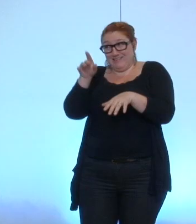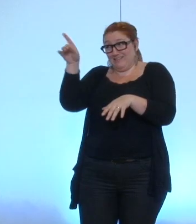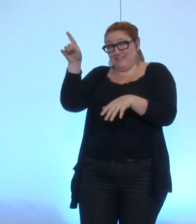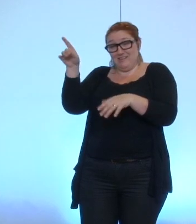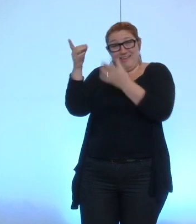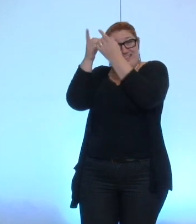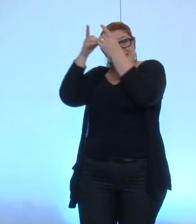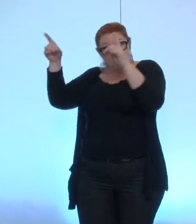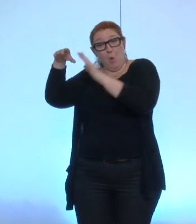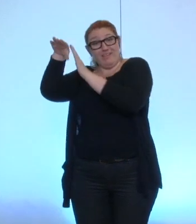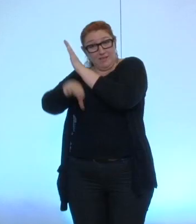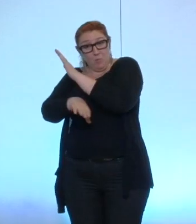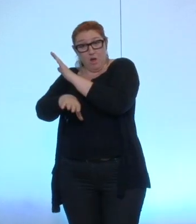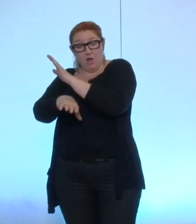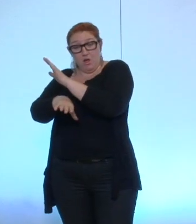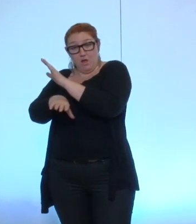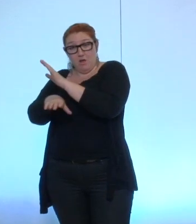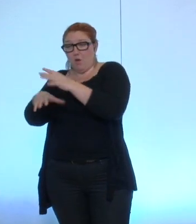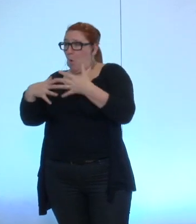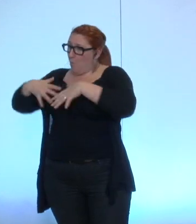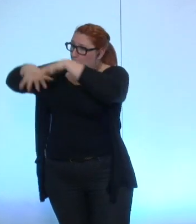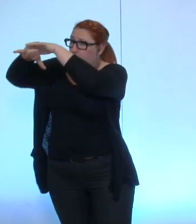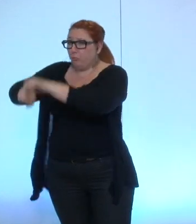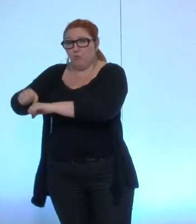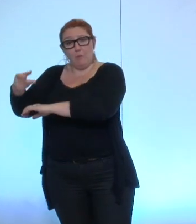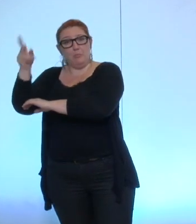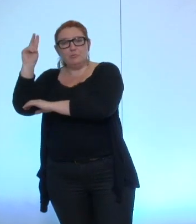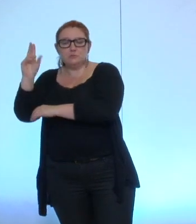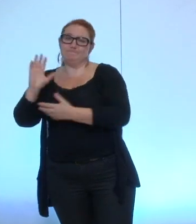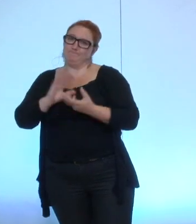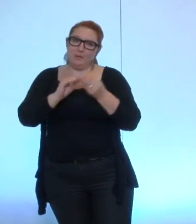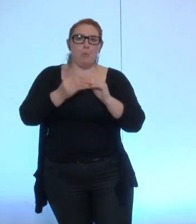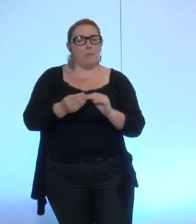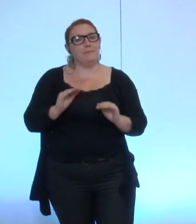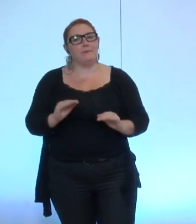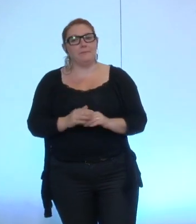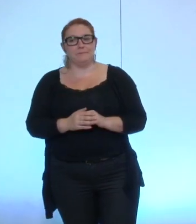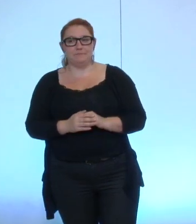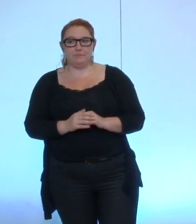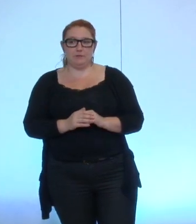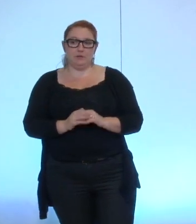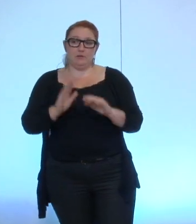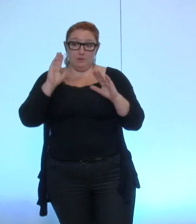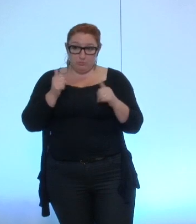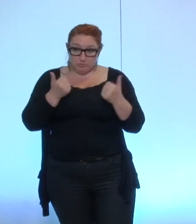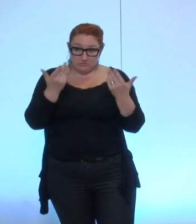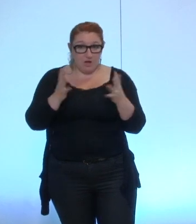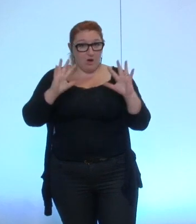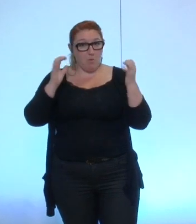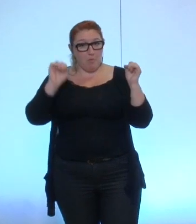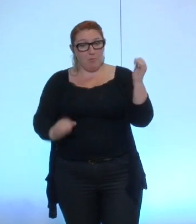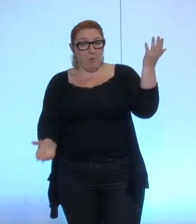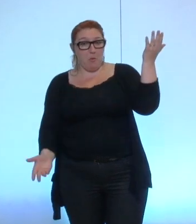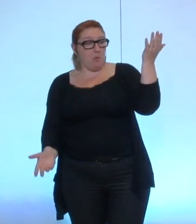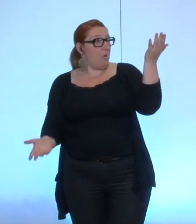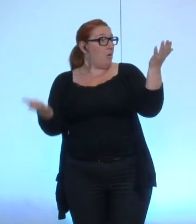démocratique qu'il y ait de plus de pouvoir c'est un problème bon dès lors comment faire pour rééquilibrer les choses et bien